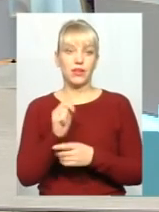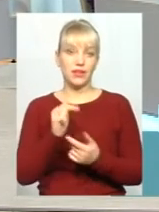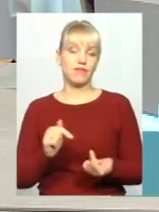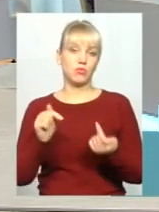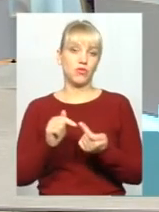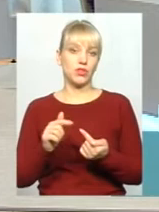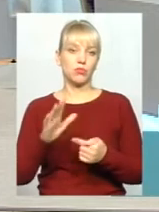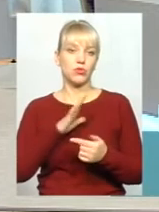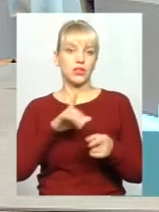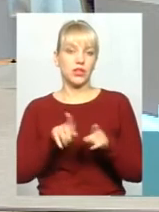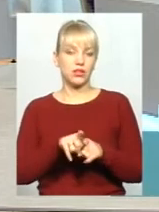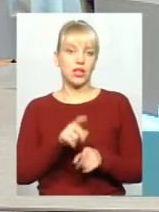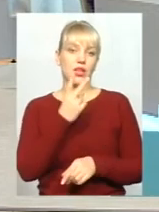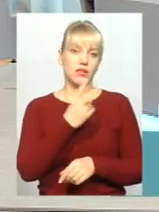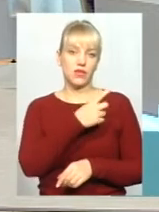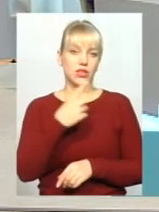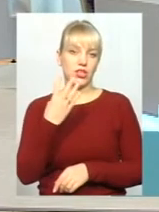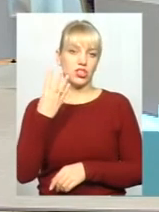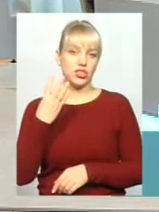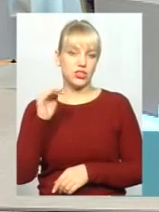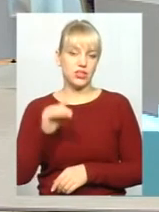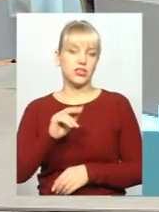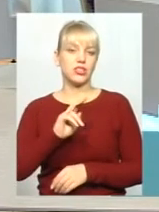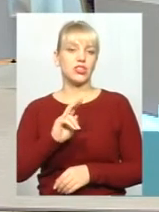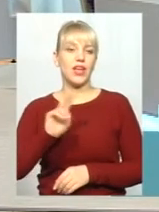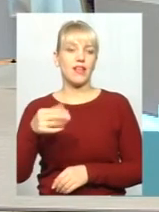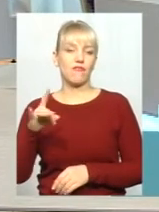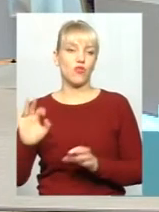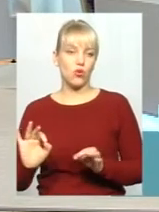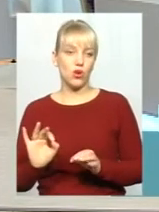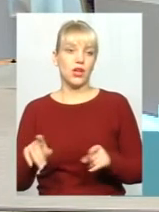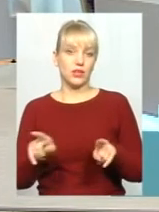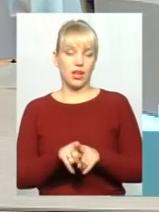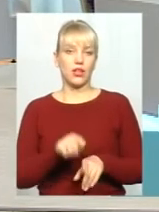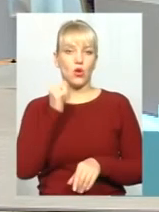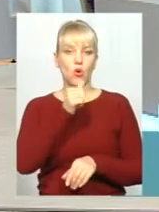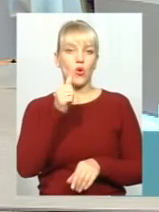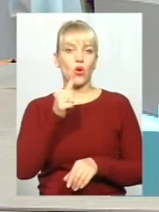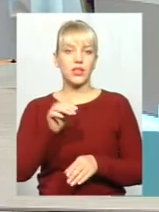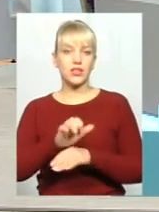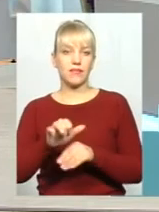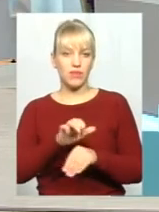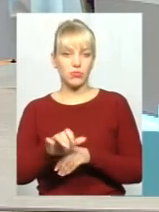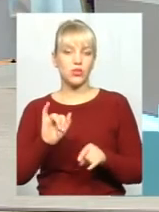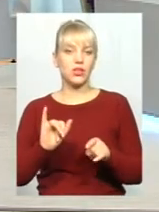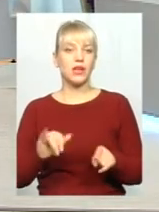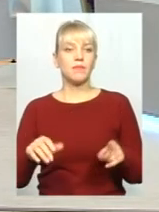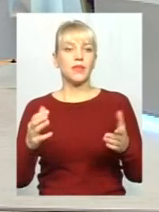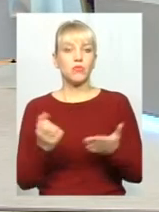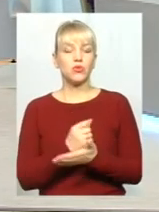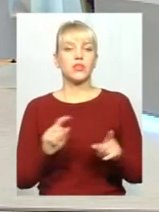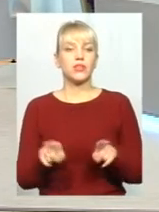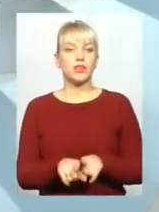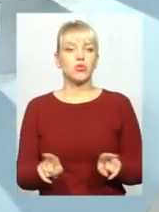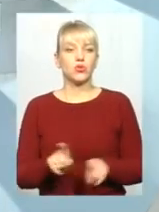складалася така цифра від 2 до 4 тисяч Євро, і якраз от такі от роки. Виходить так, що українське